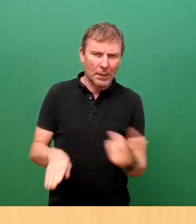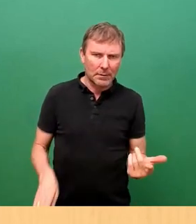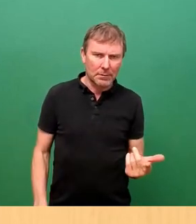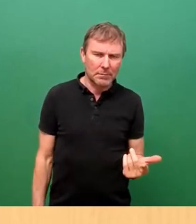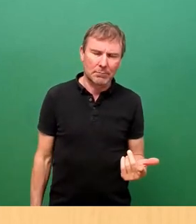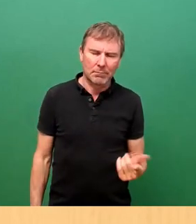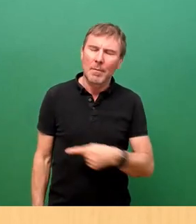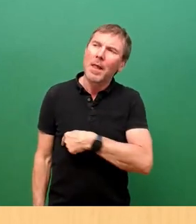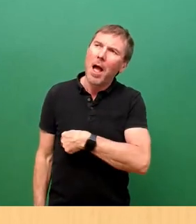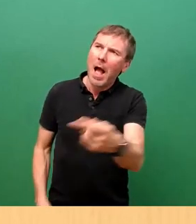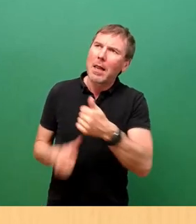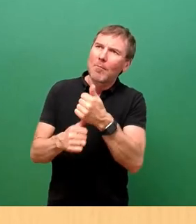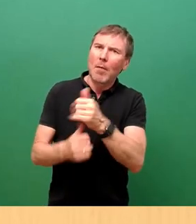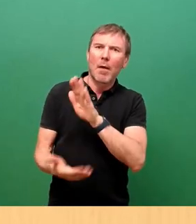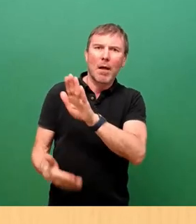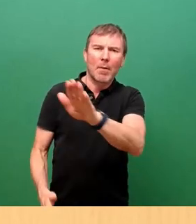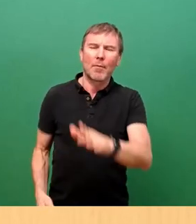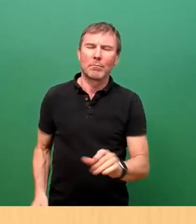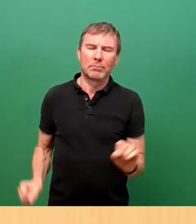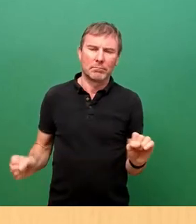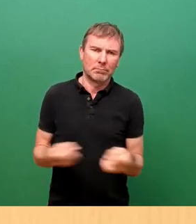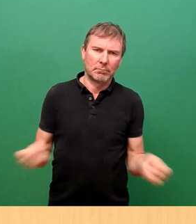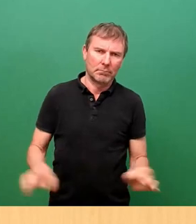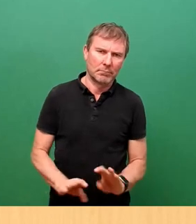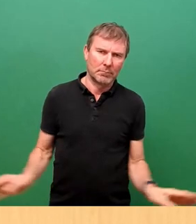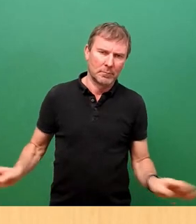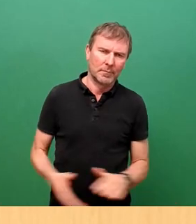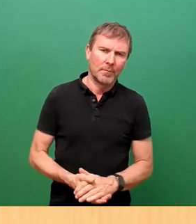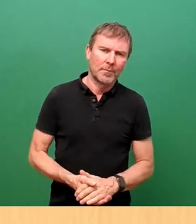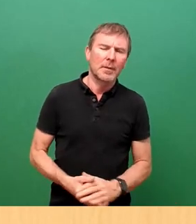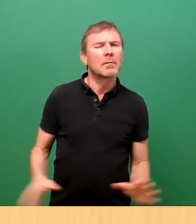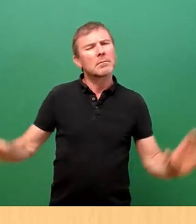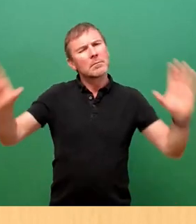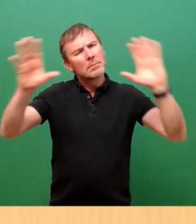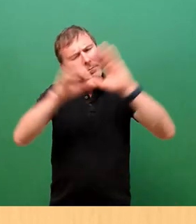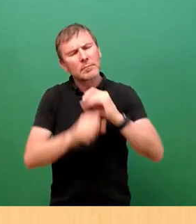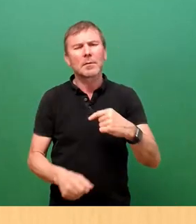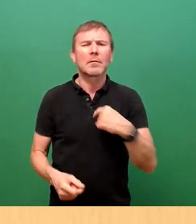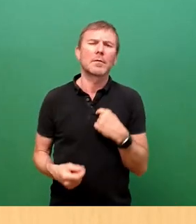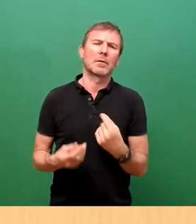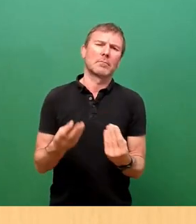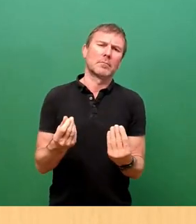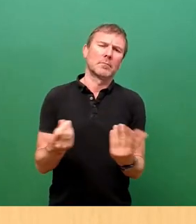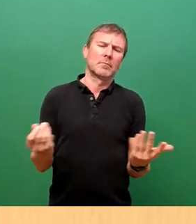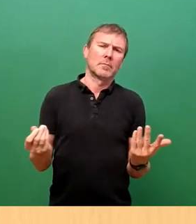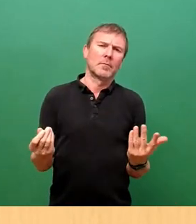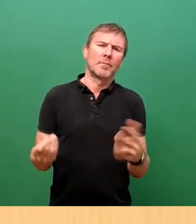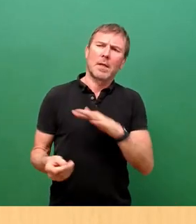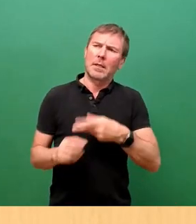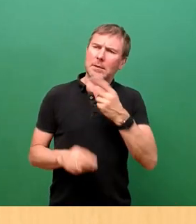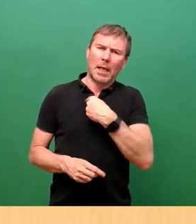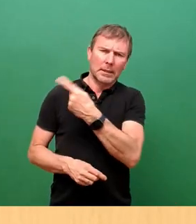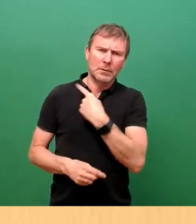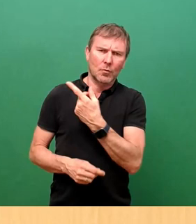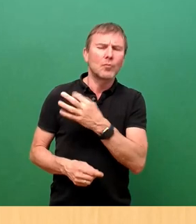Bäume gehalten werden können. Summa summarum gehen wir davon aus, dass wir mit der Landesdirektion in guten